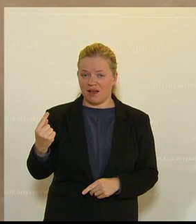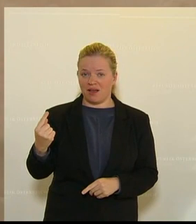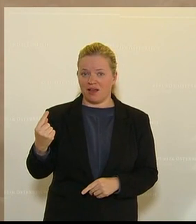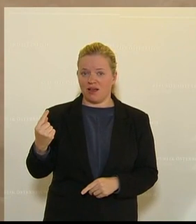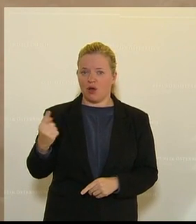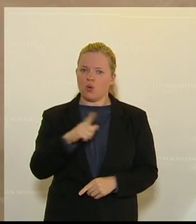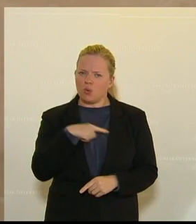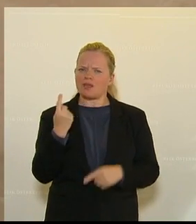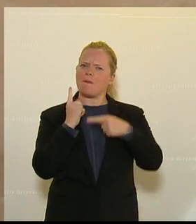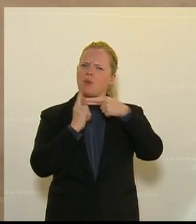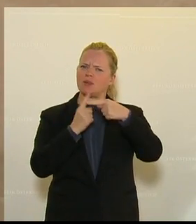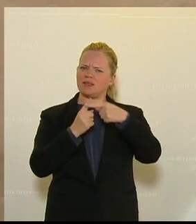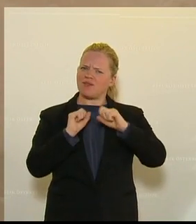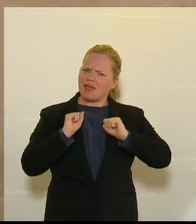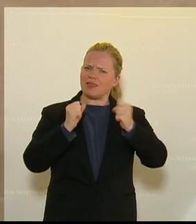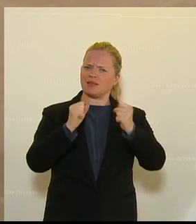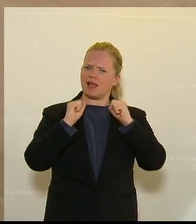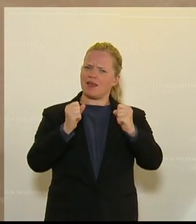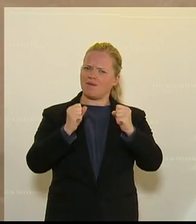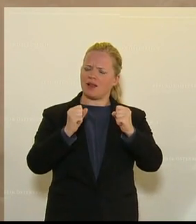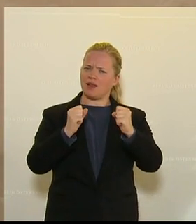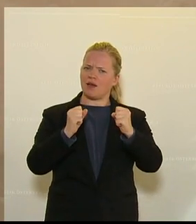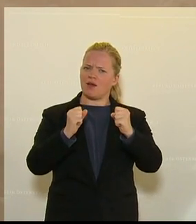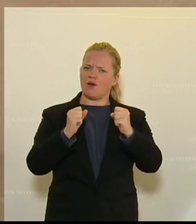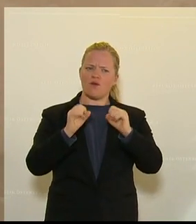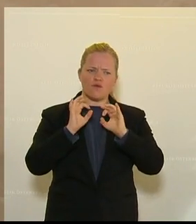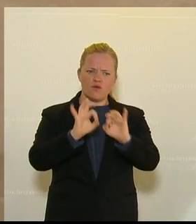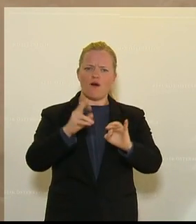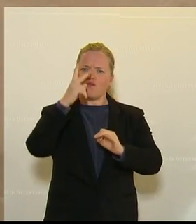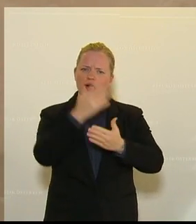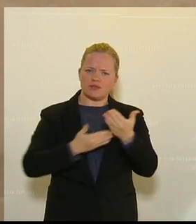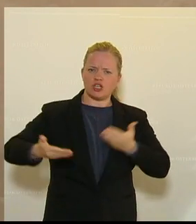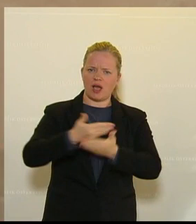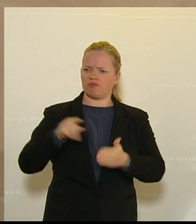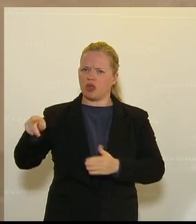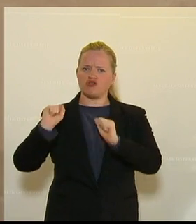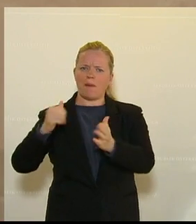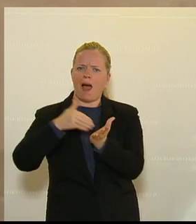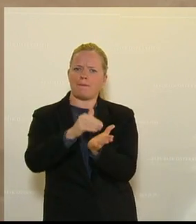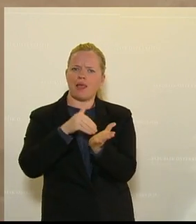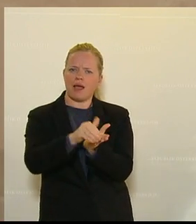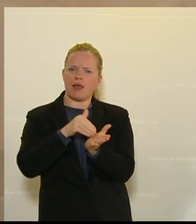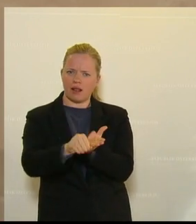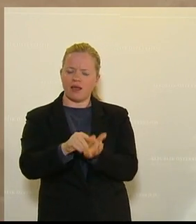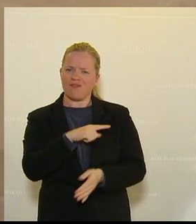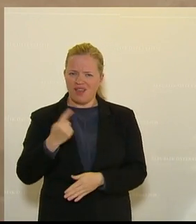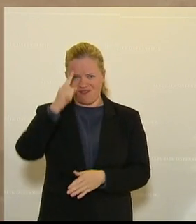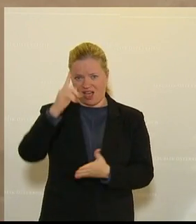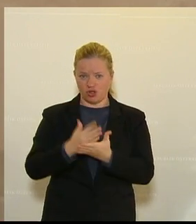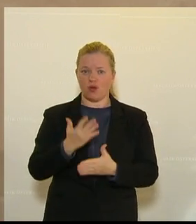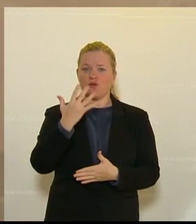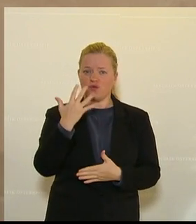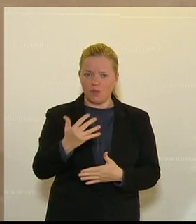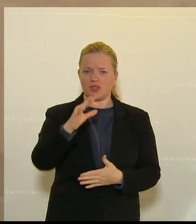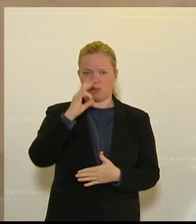positiven Initiativen für unsere Volkswirtschaft ablehnen. Wir wissen, dass 50 Prozent unseres